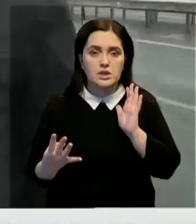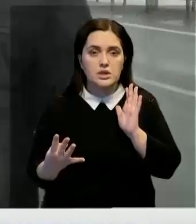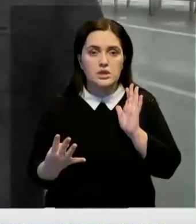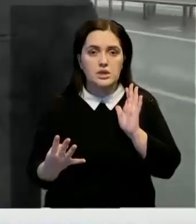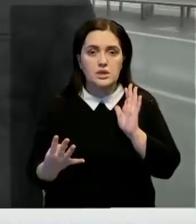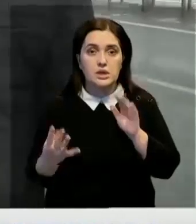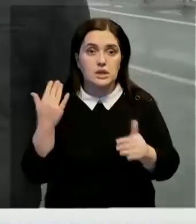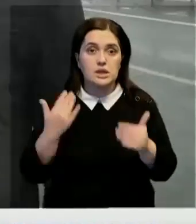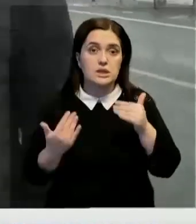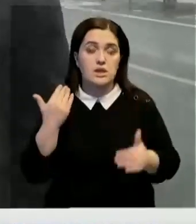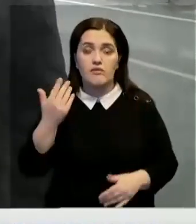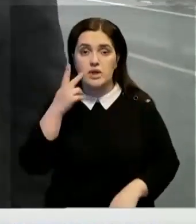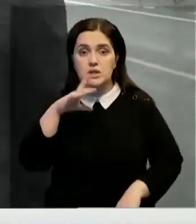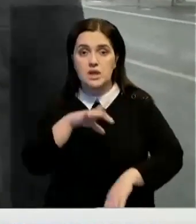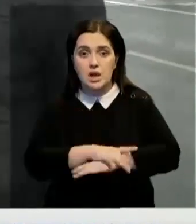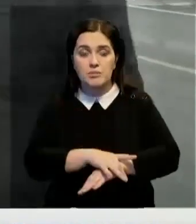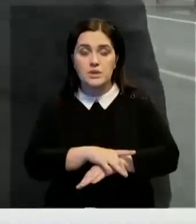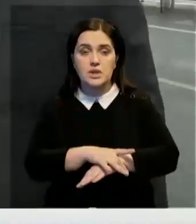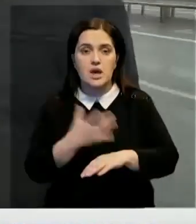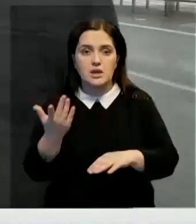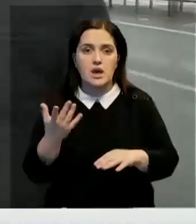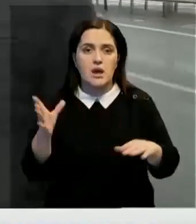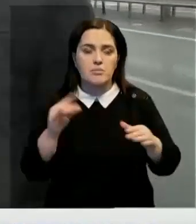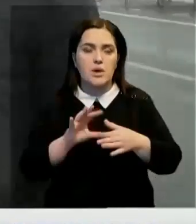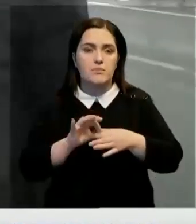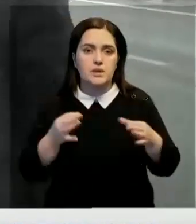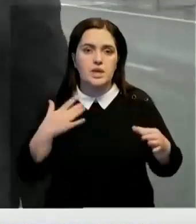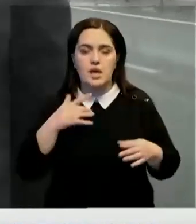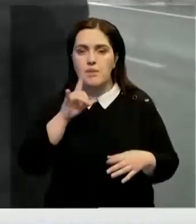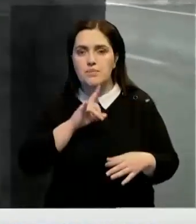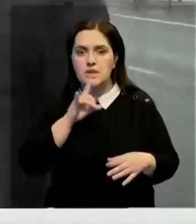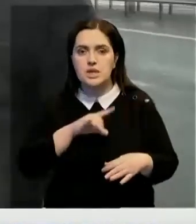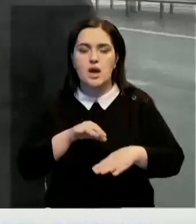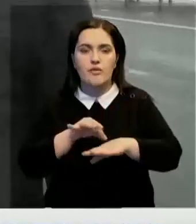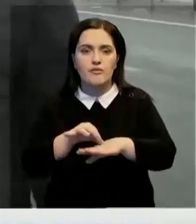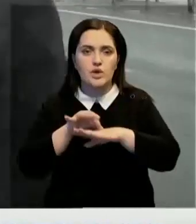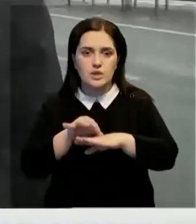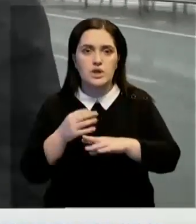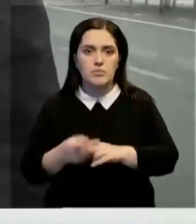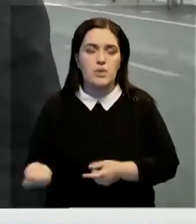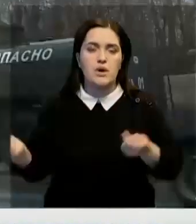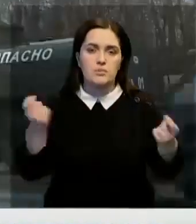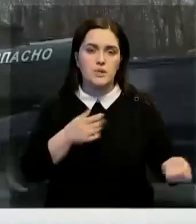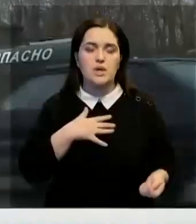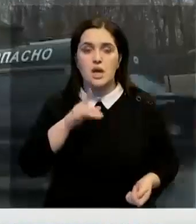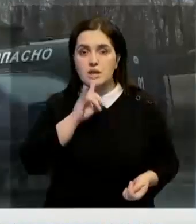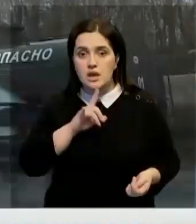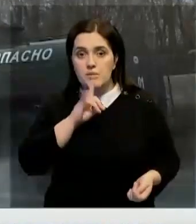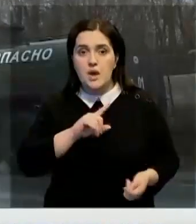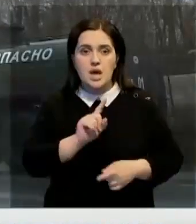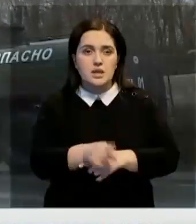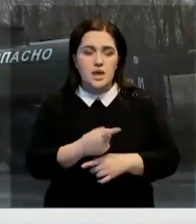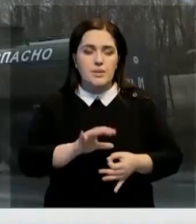Если вы заметили, они идут с прицепом и наш бензовоз, который везет наше топливо. Самое